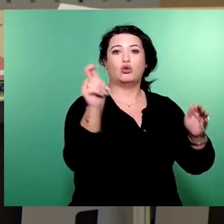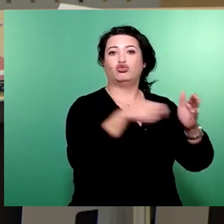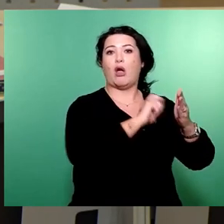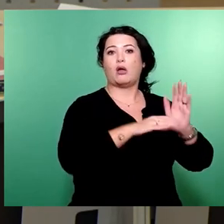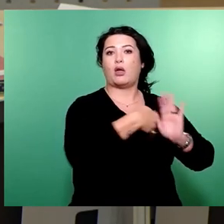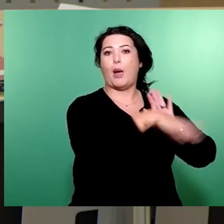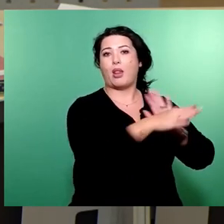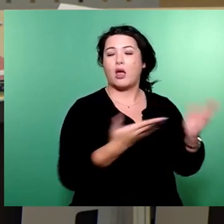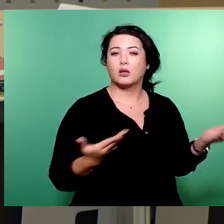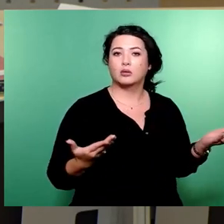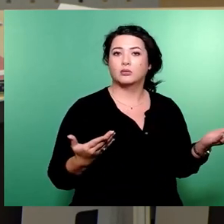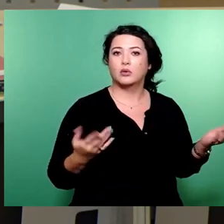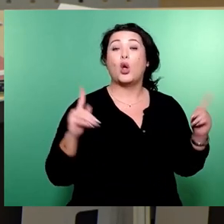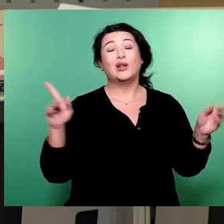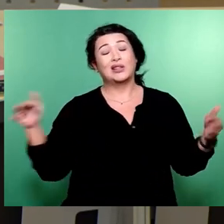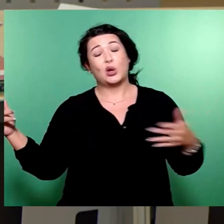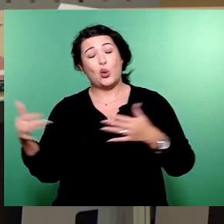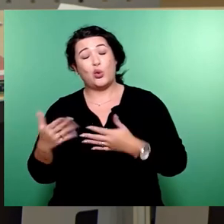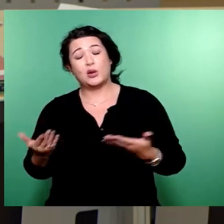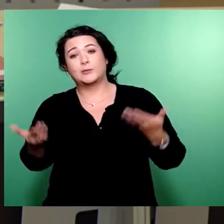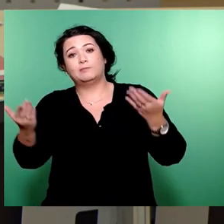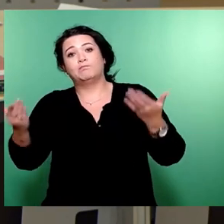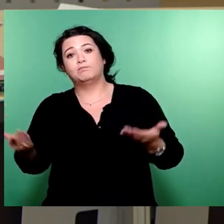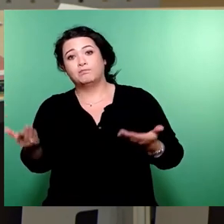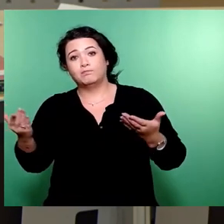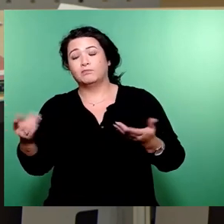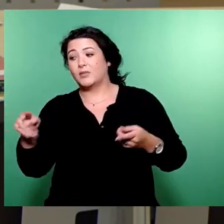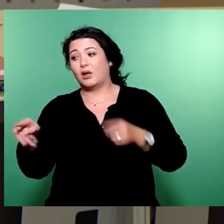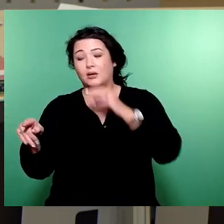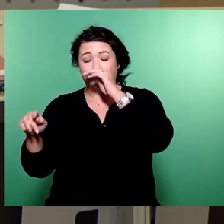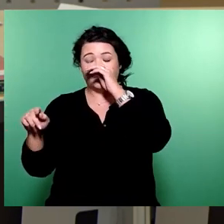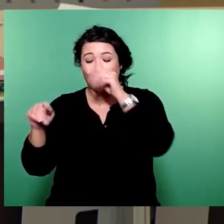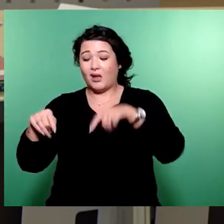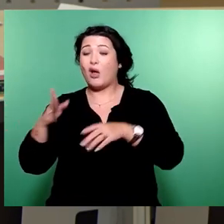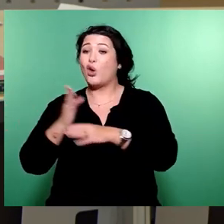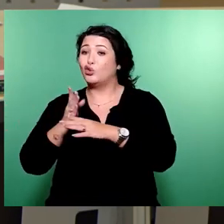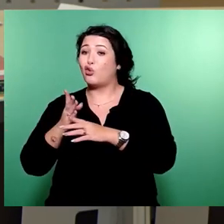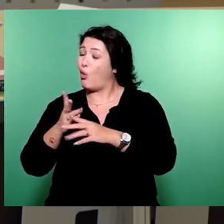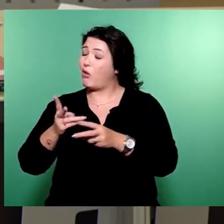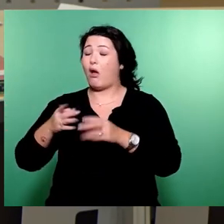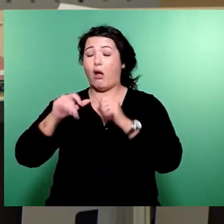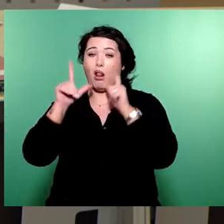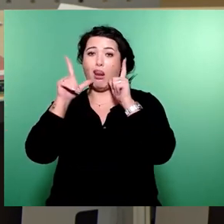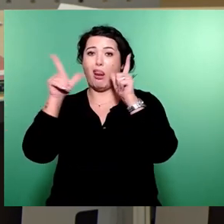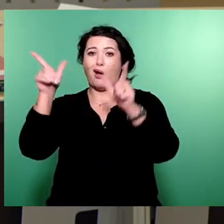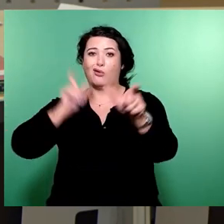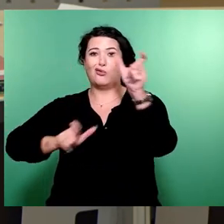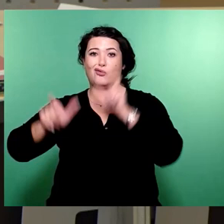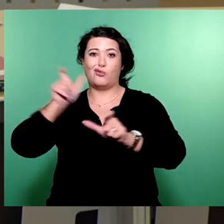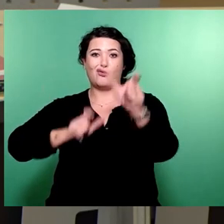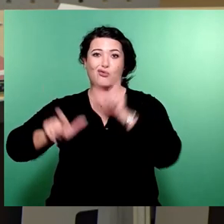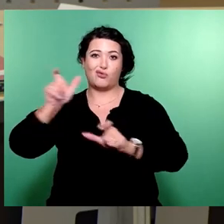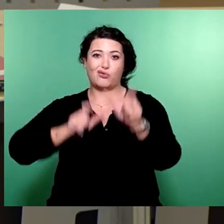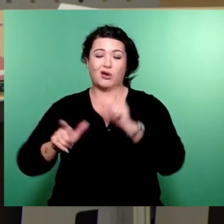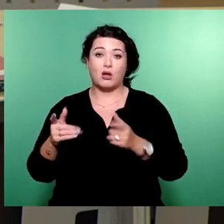Ach ja, die Grünen. Sie haben sich ja hier vorne schon heftig gewehrt, das ist ihr gutes Recht. Aber sie tragen jetzt also die